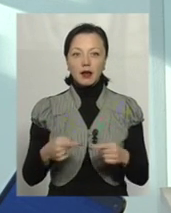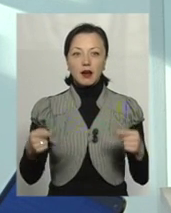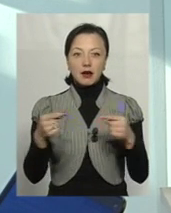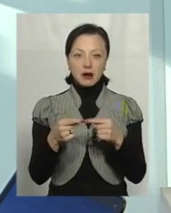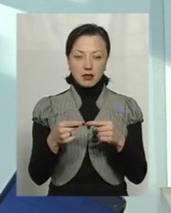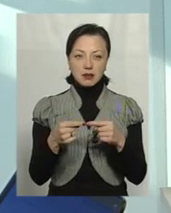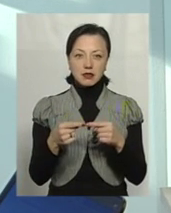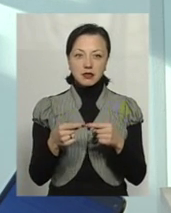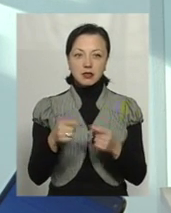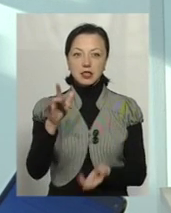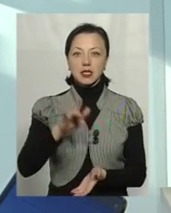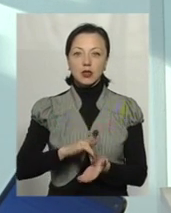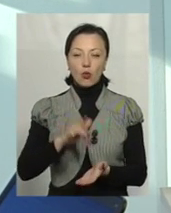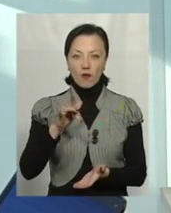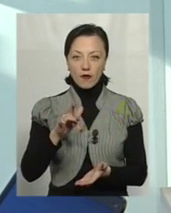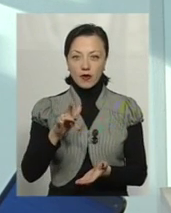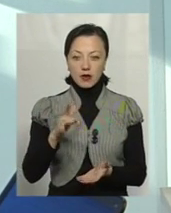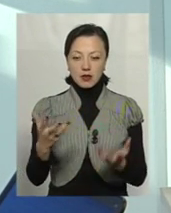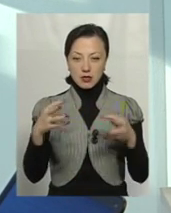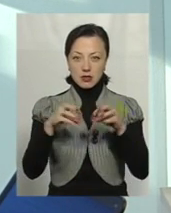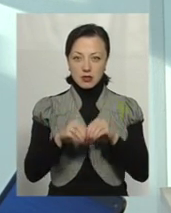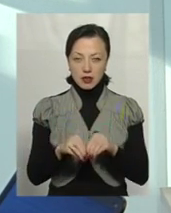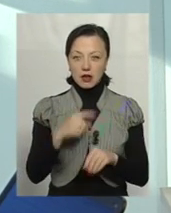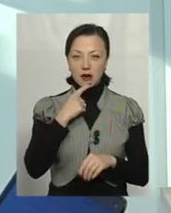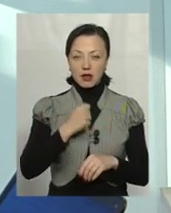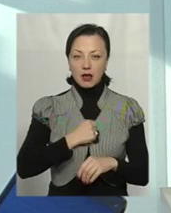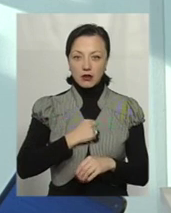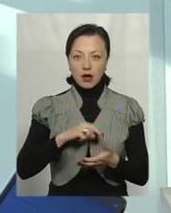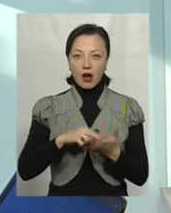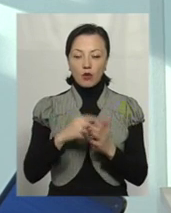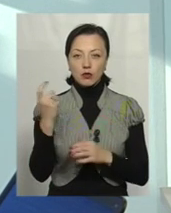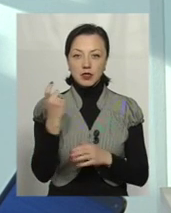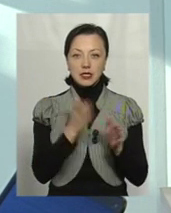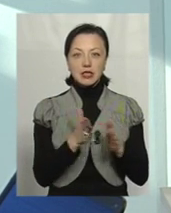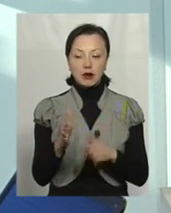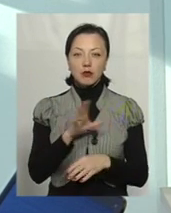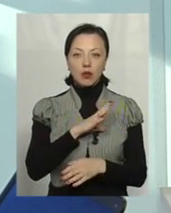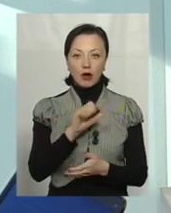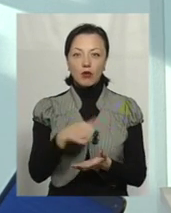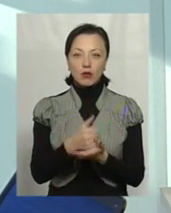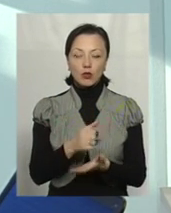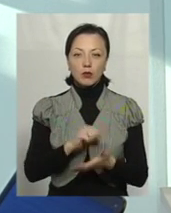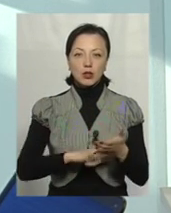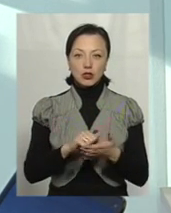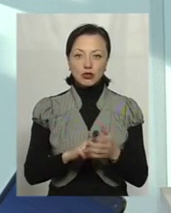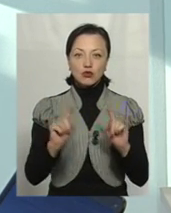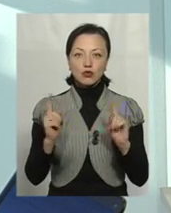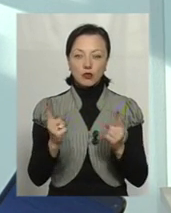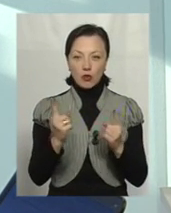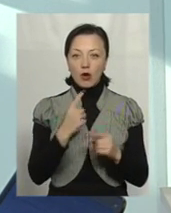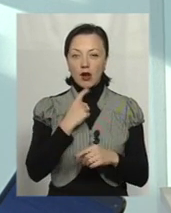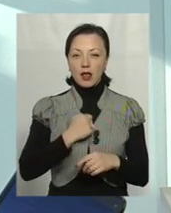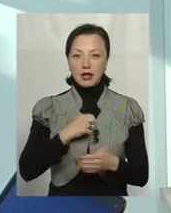централізованість радянської економічної системи була і головною причиною, чому радянська